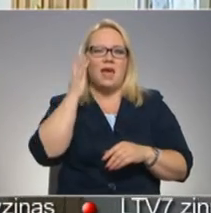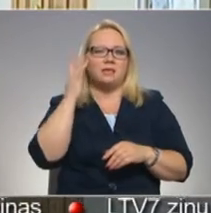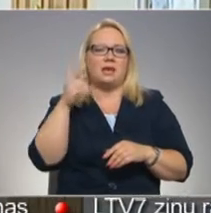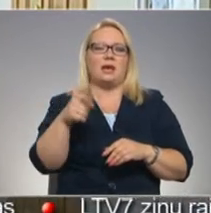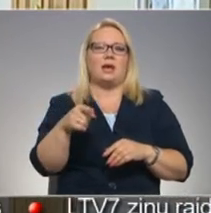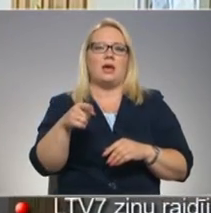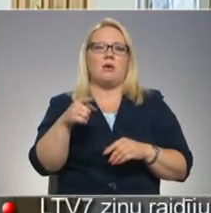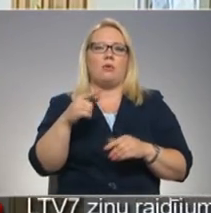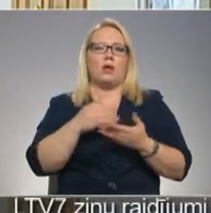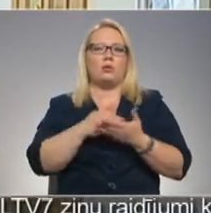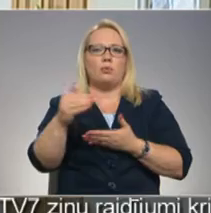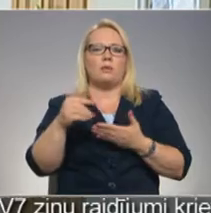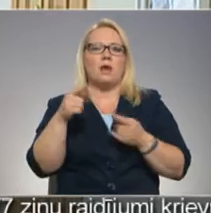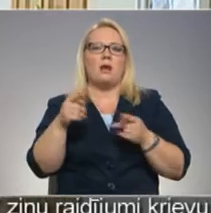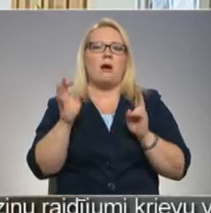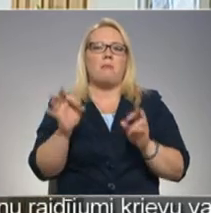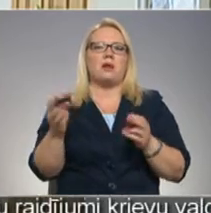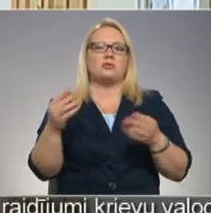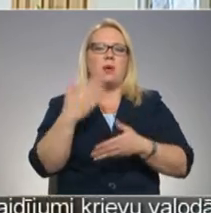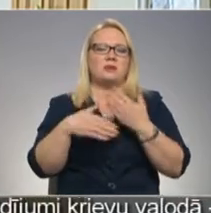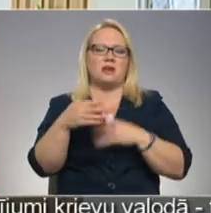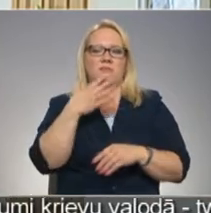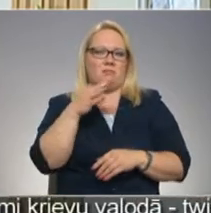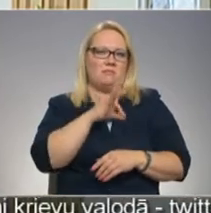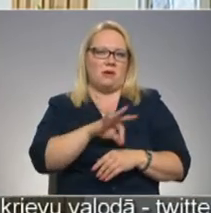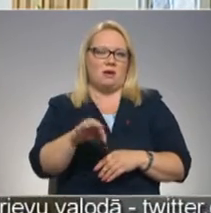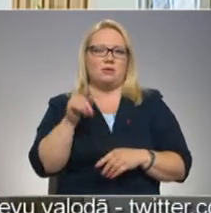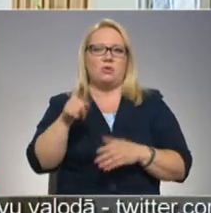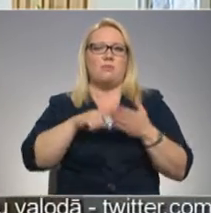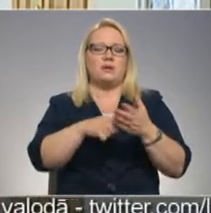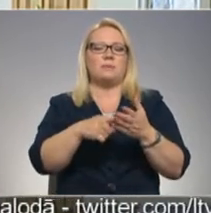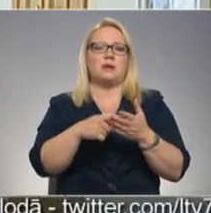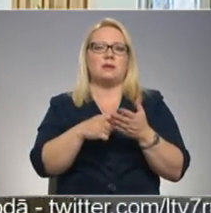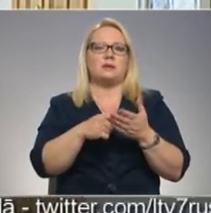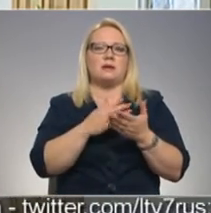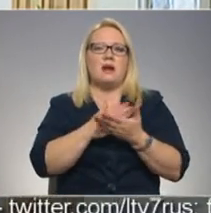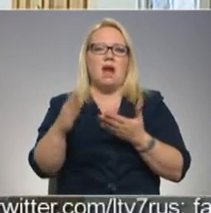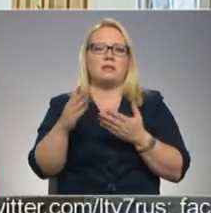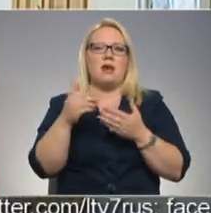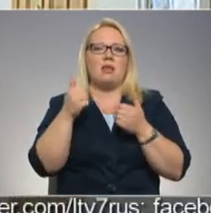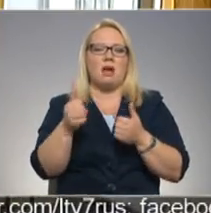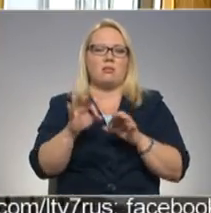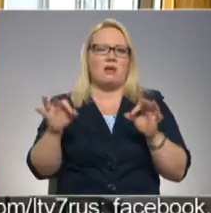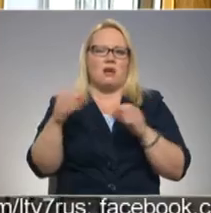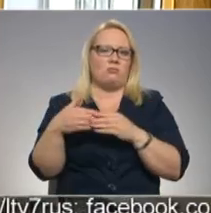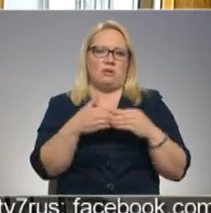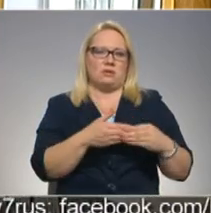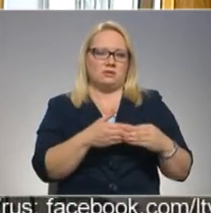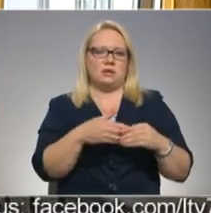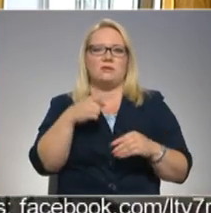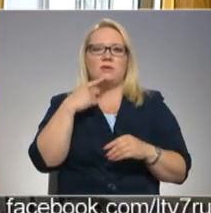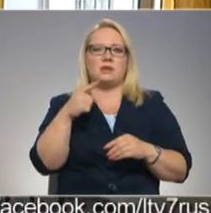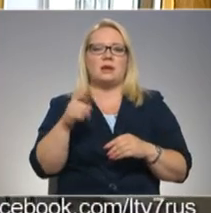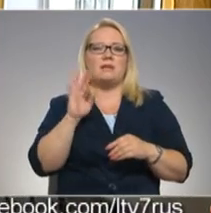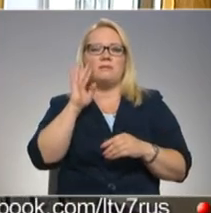viņi turpinātu tālāk kā par uz to eksāmenu. Piespēja kārtā darītas lietas noteikti neizsīs mums kā jauniešiem kādu labumu. Lai arī nākotnē